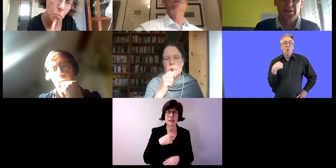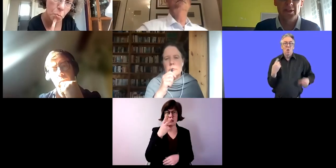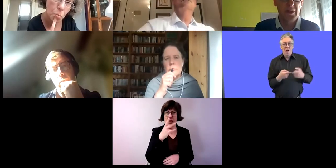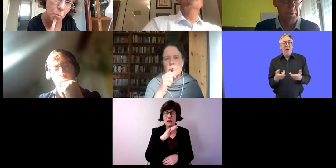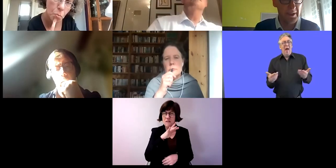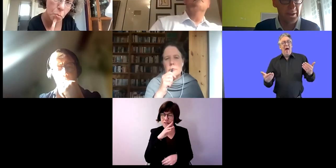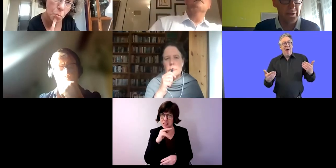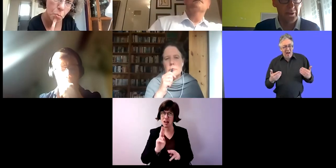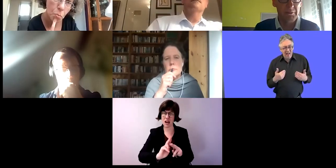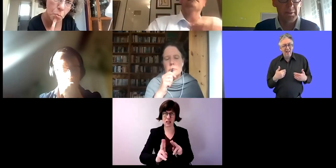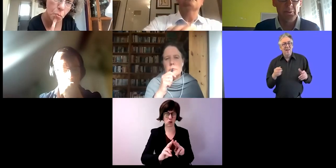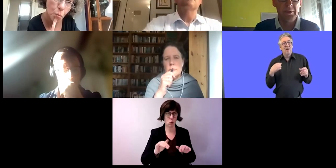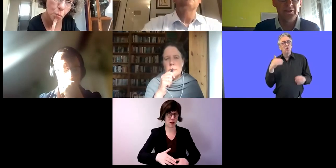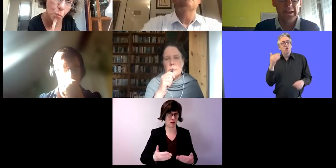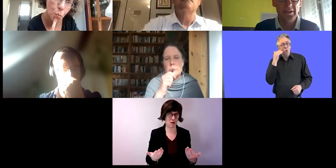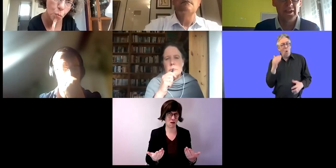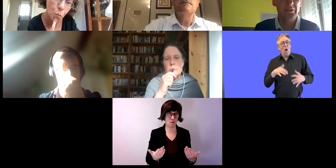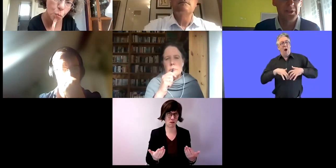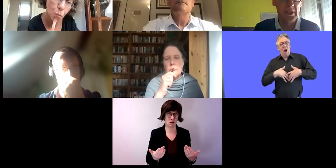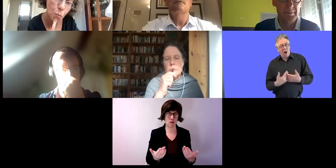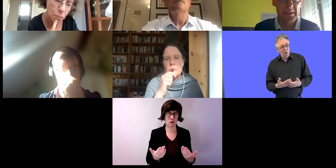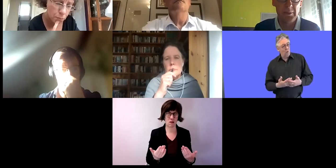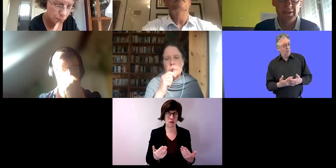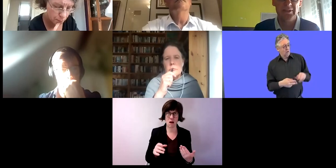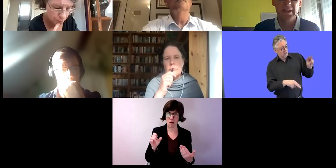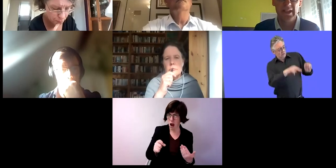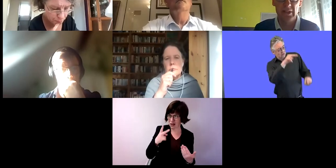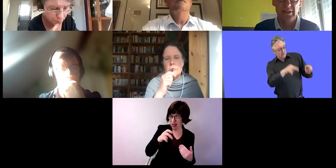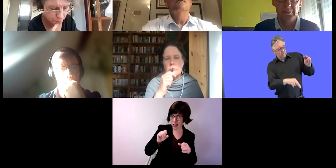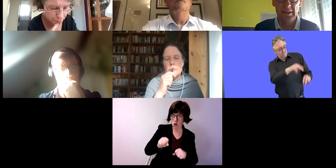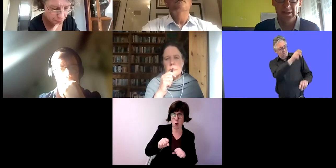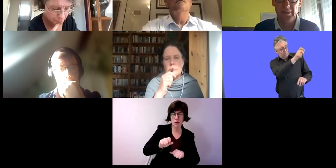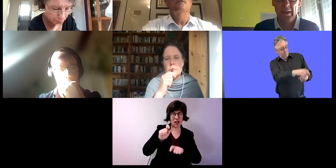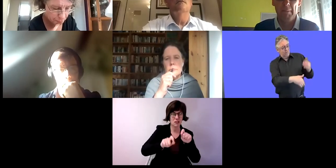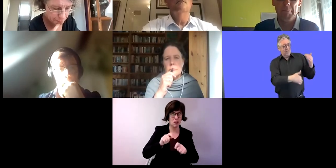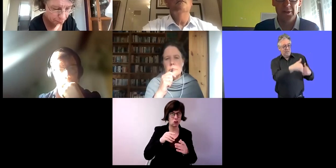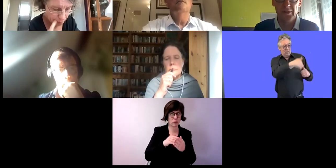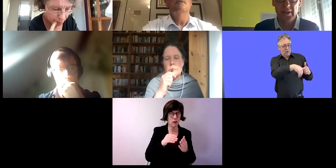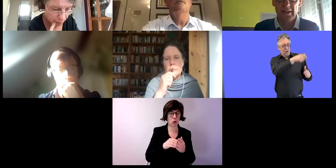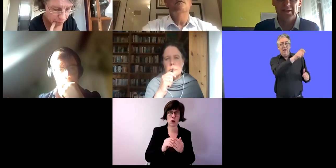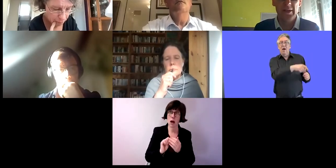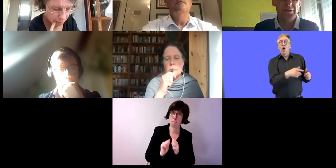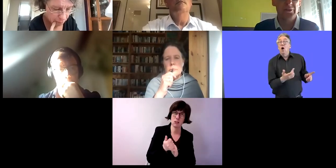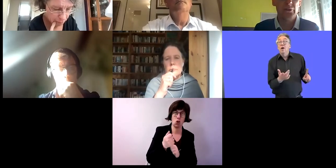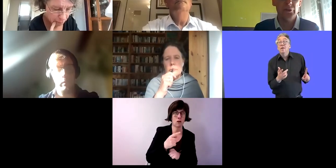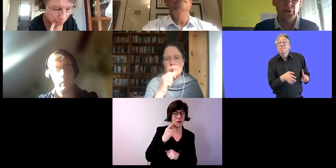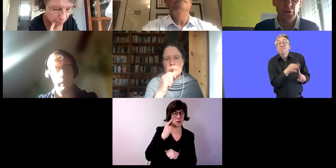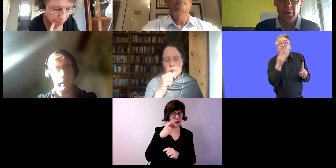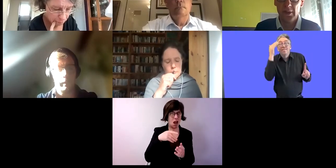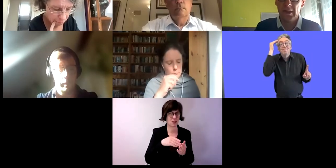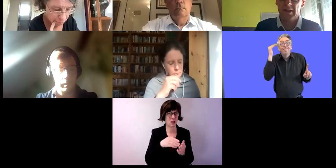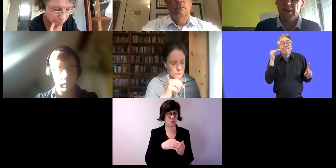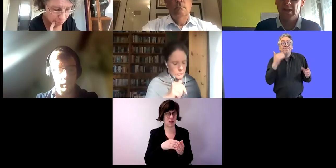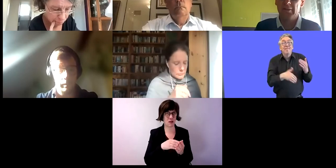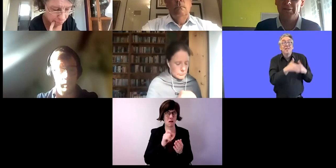Instrumente gibt, mit denen man die Kompetenzen der Menschen mit Behinderungen, insbesondere mit geistigen Behinderungen,